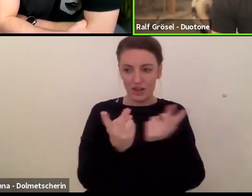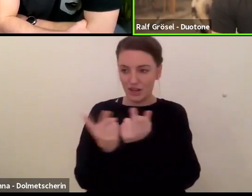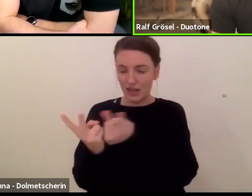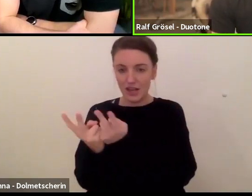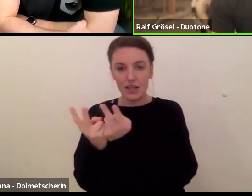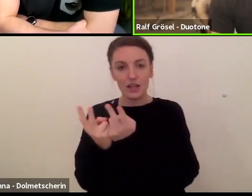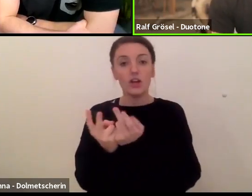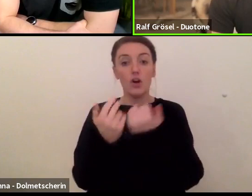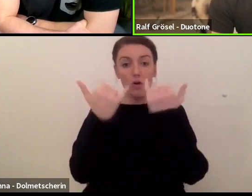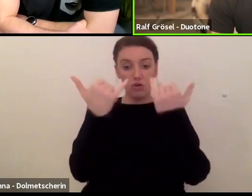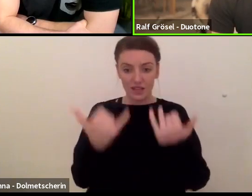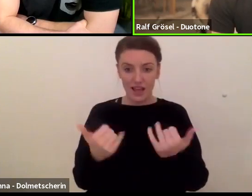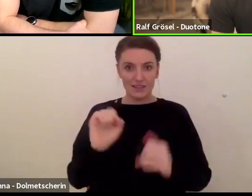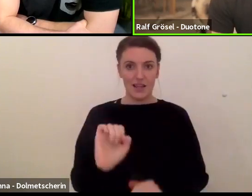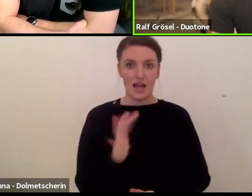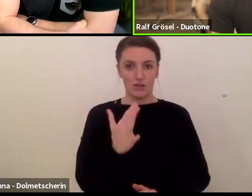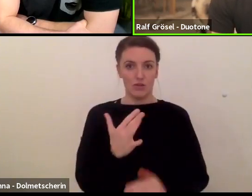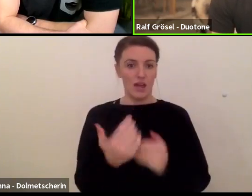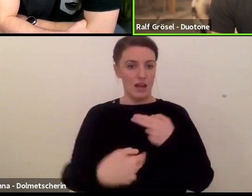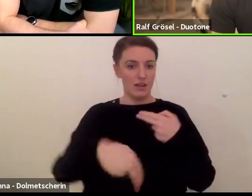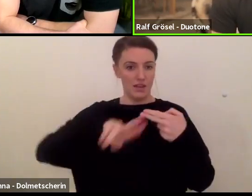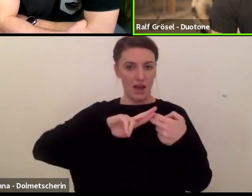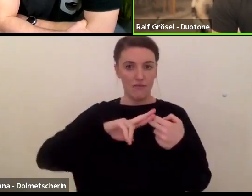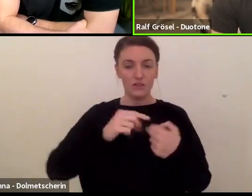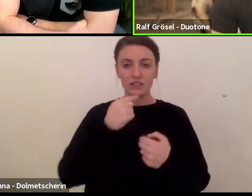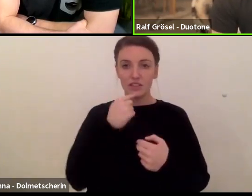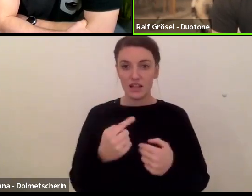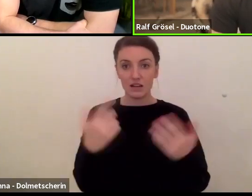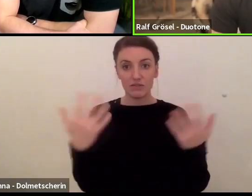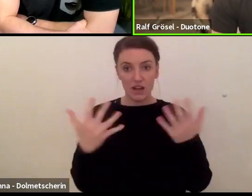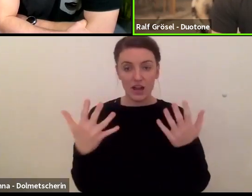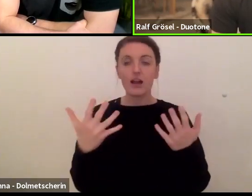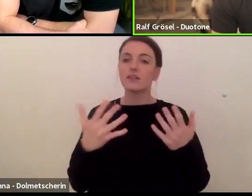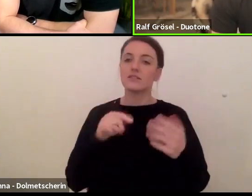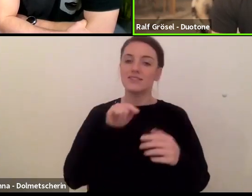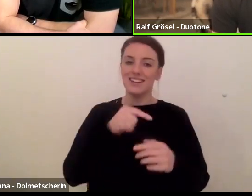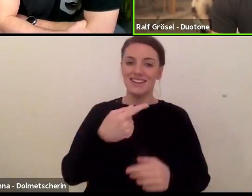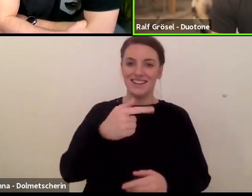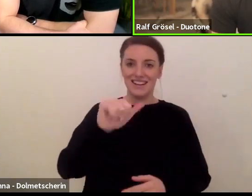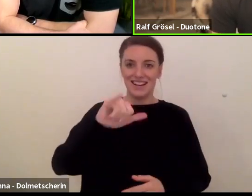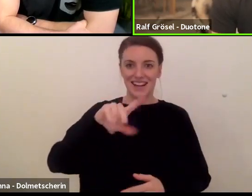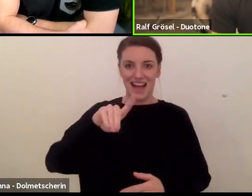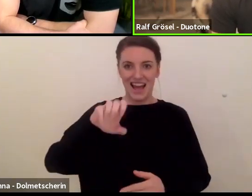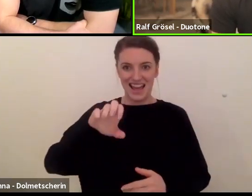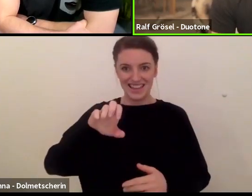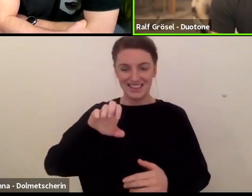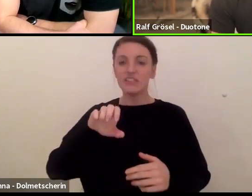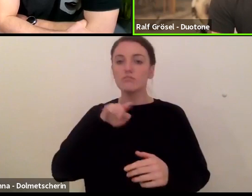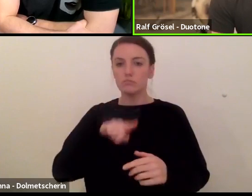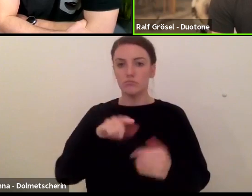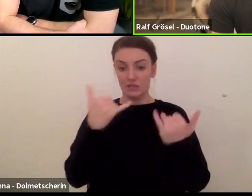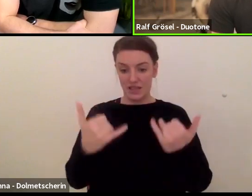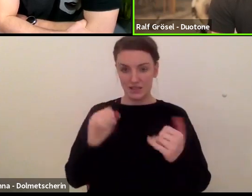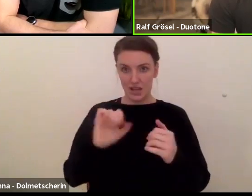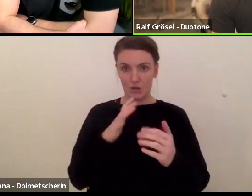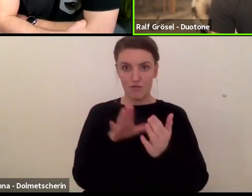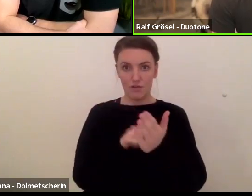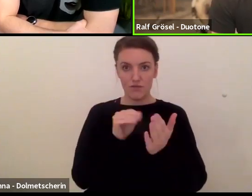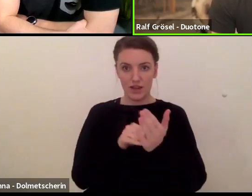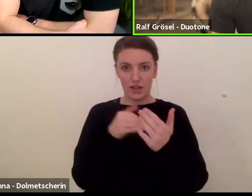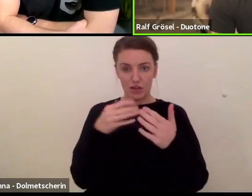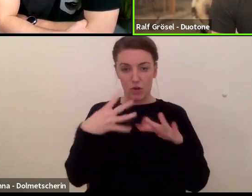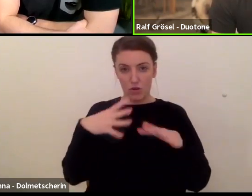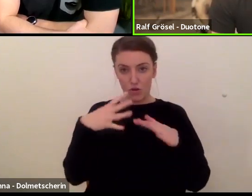die wir verwenden, ist halt so viel besser als die Leine, die wir vorher verwendet haben, die FL10, dass es für uns ein extrem